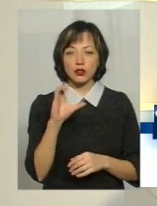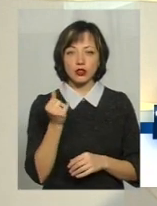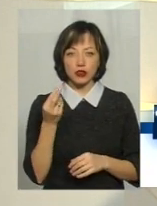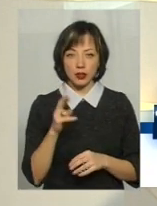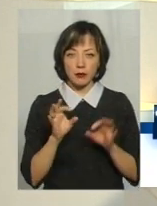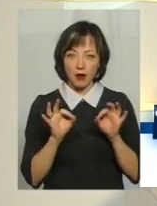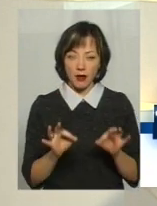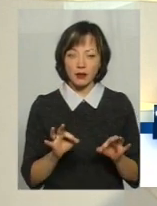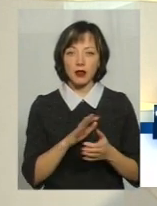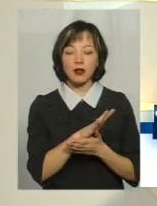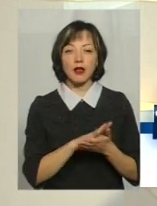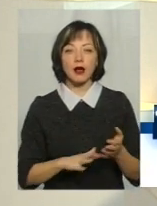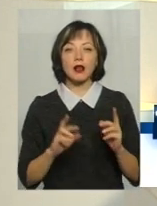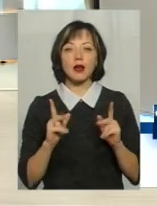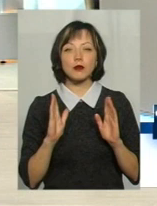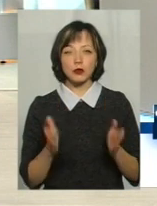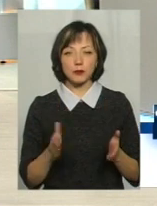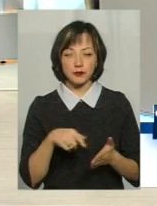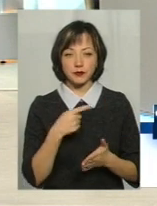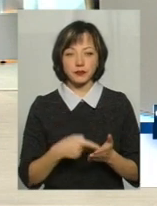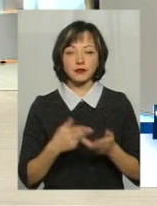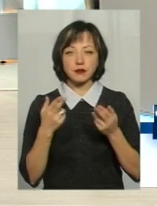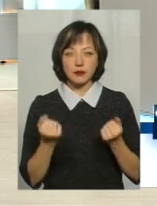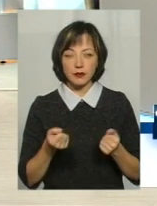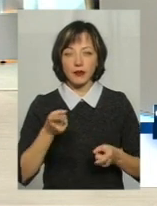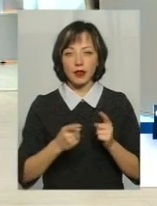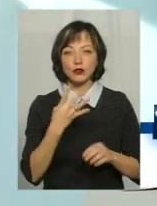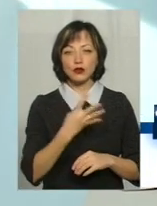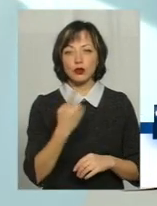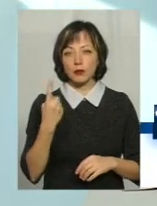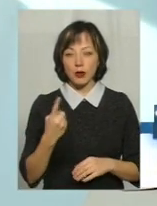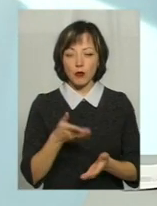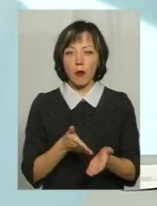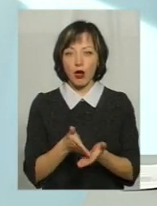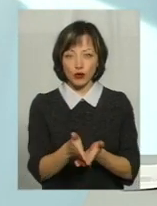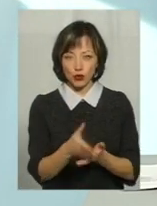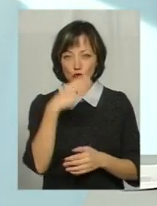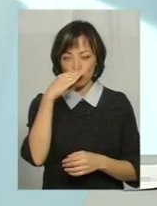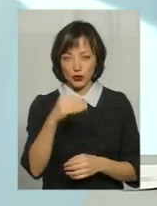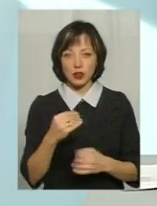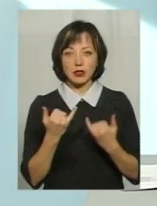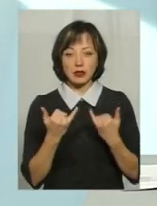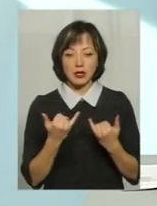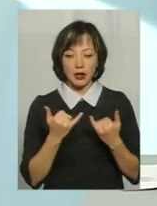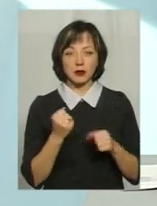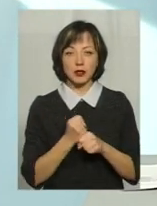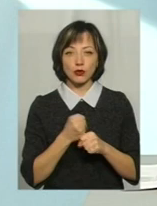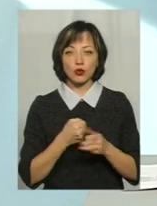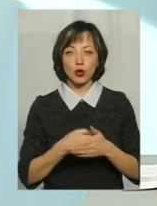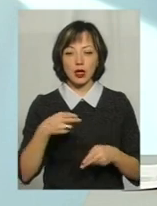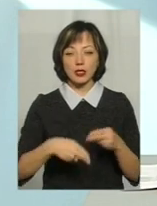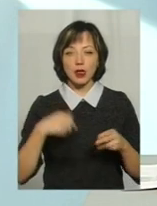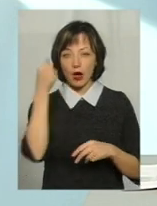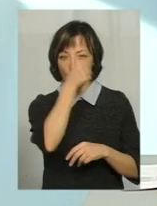Це правда? І як буде надалі? Так, дійсно, 41 маршрут в тому вигляді, який він зараз працює, він буде працювати до кінця